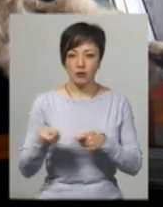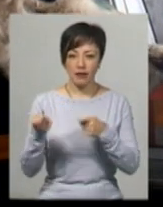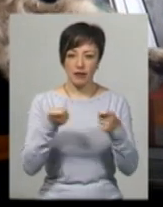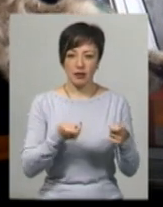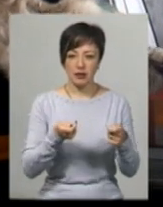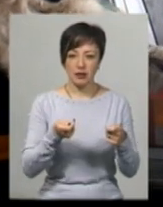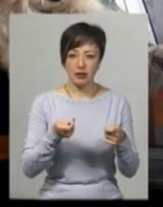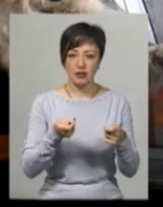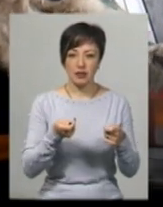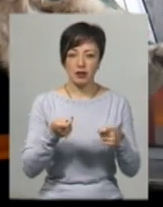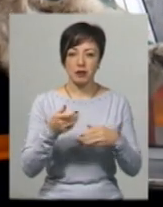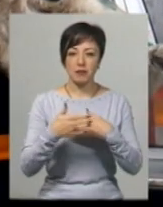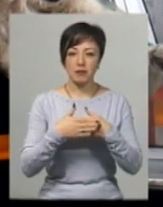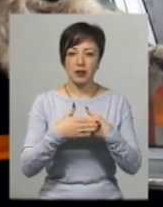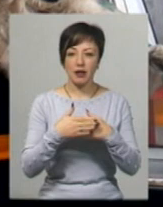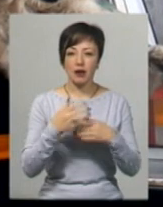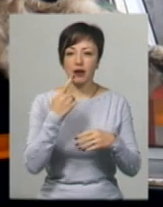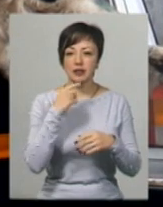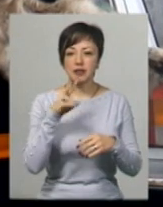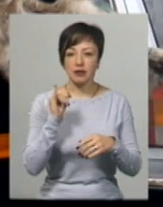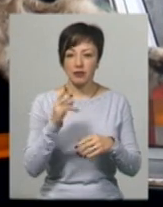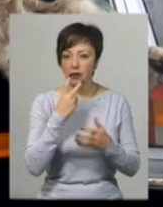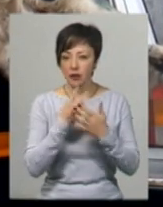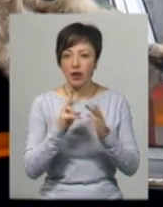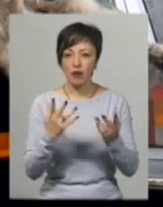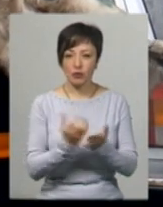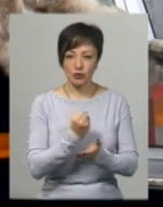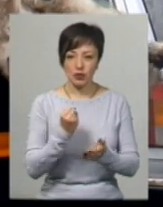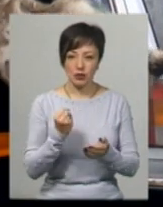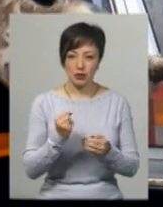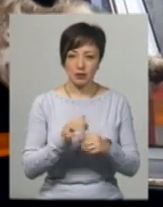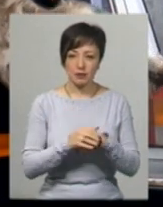її з-під Красилова. Ми ось так переглянулися з ним, як це так виходить.